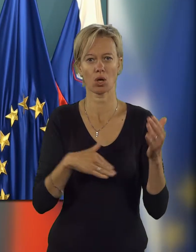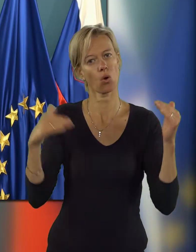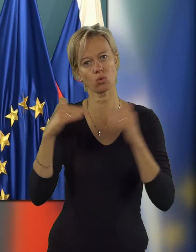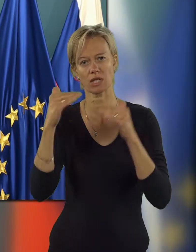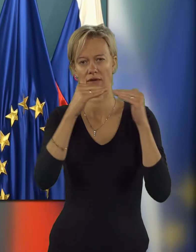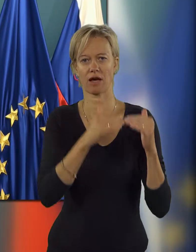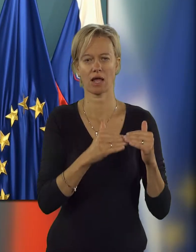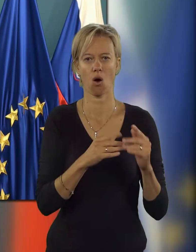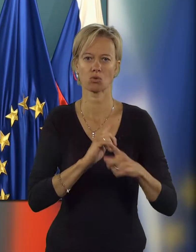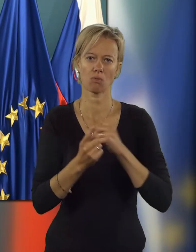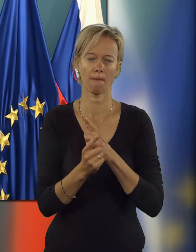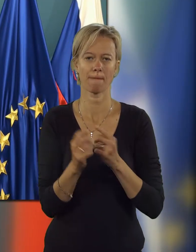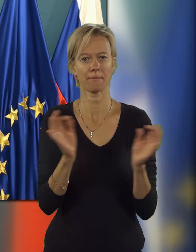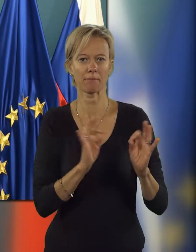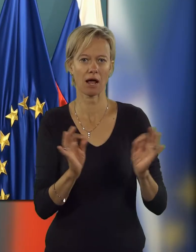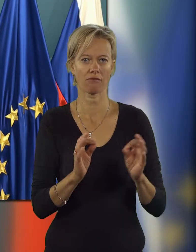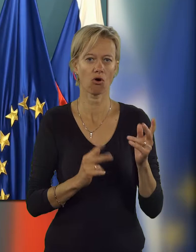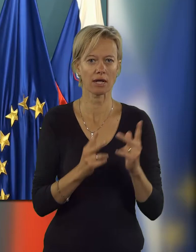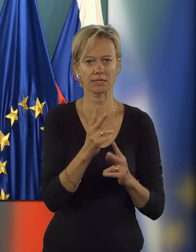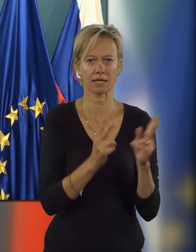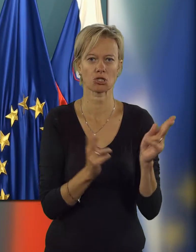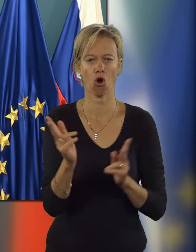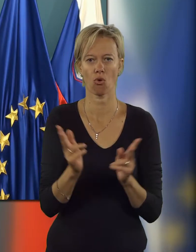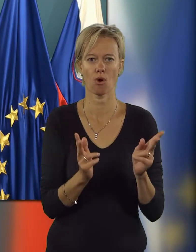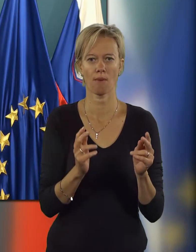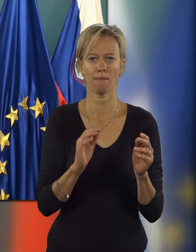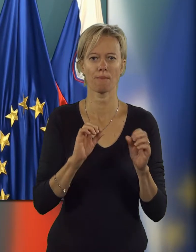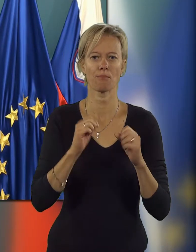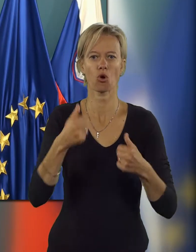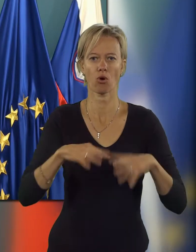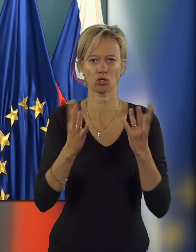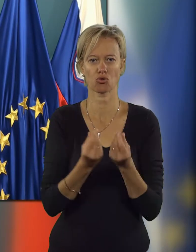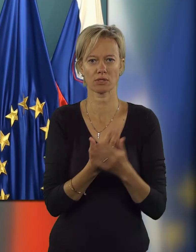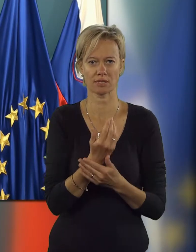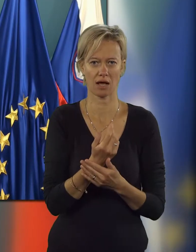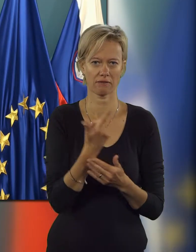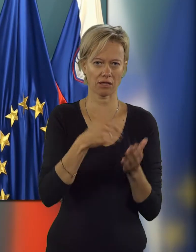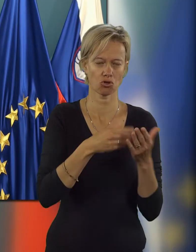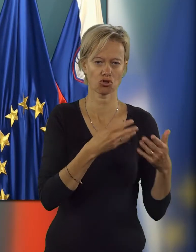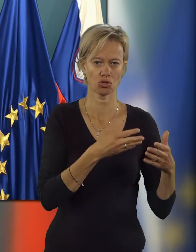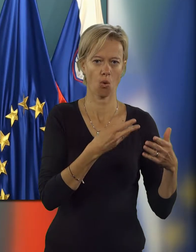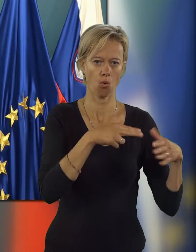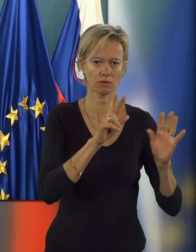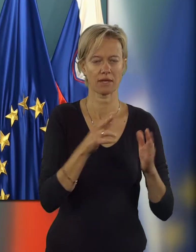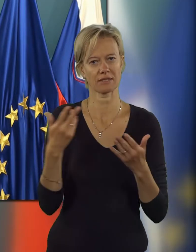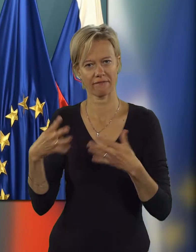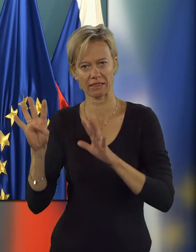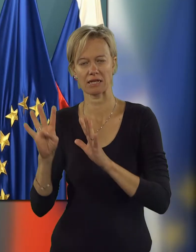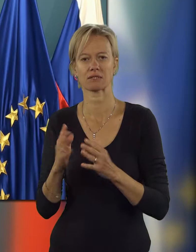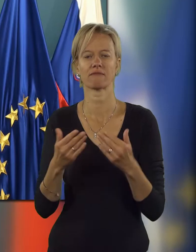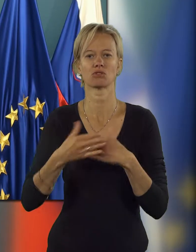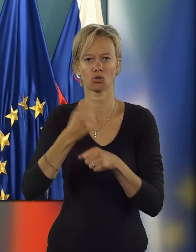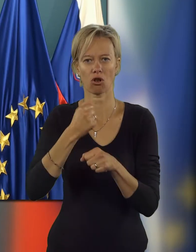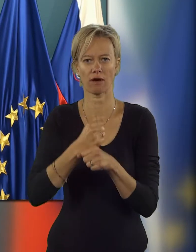usklajevanja oziroma pripravo razreza proračunov za leti 2018 in 2019 v sodelovanju